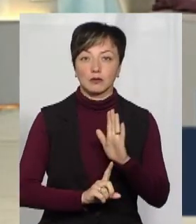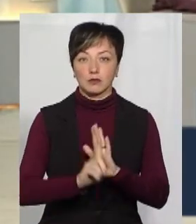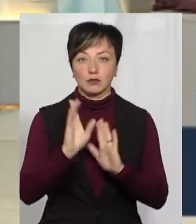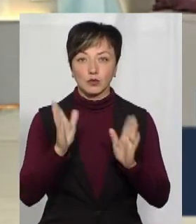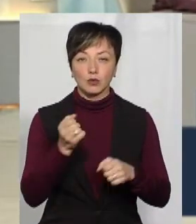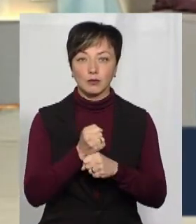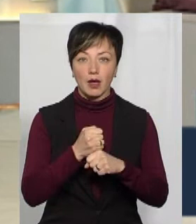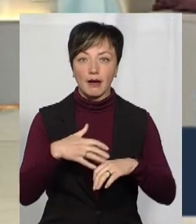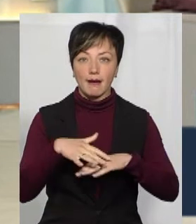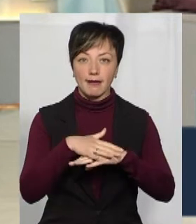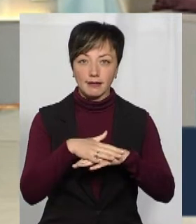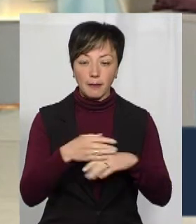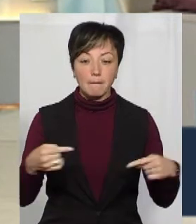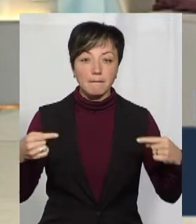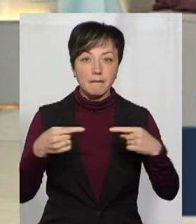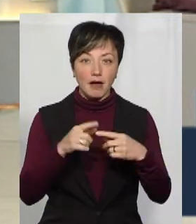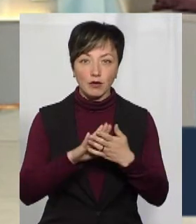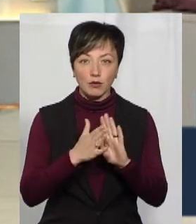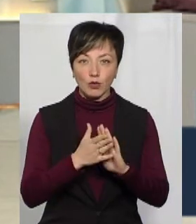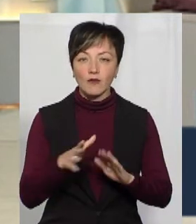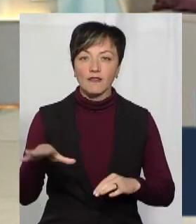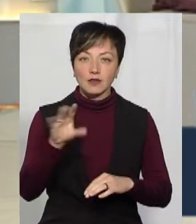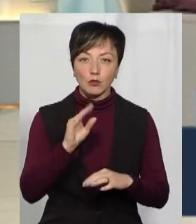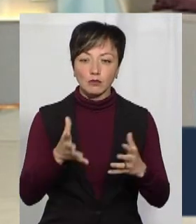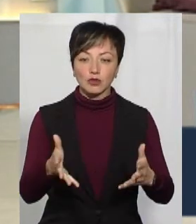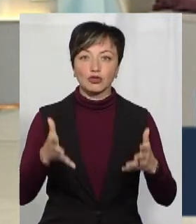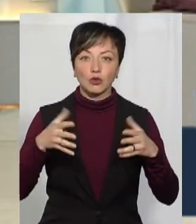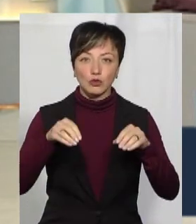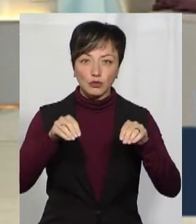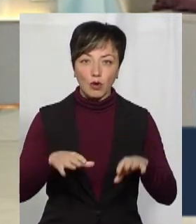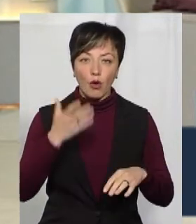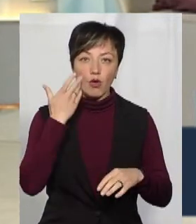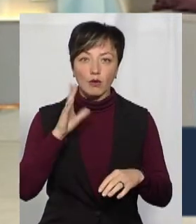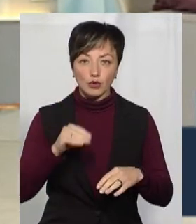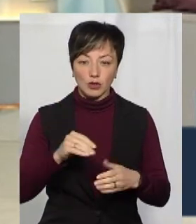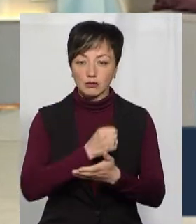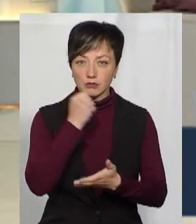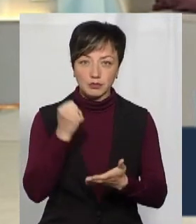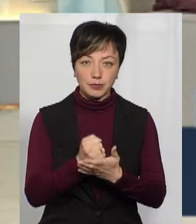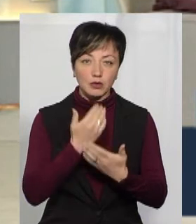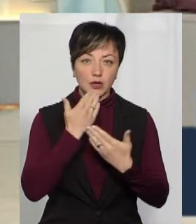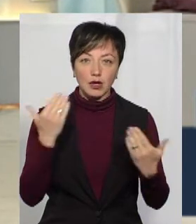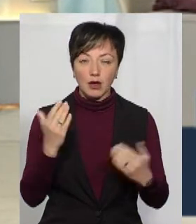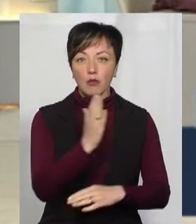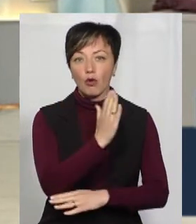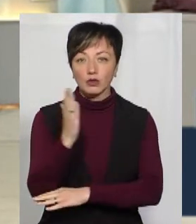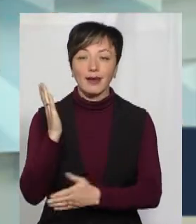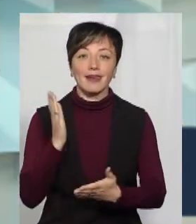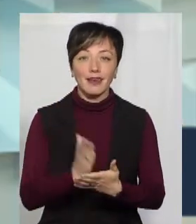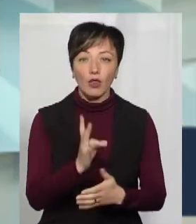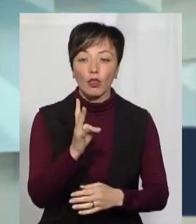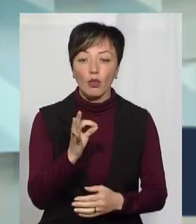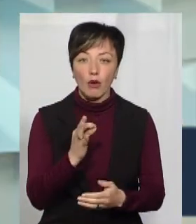і ринки. Все це ми будемо чітко розуміти, коли буде остаточний текст постанови, тому що постанова проголосована, але